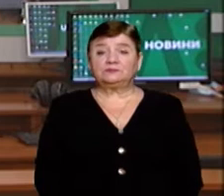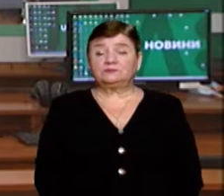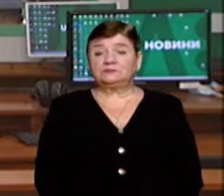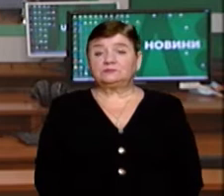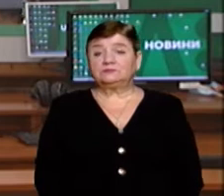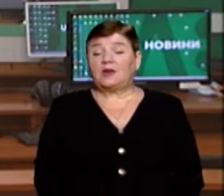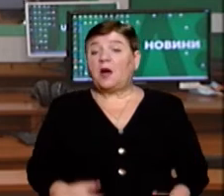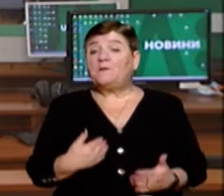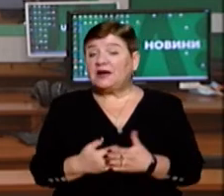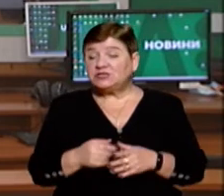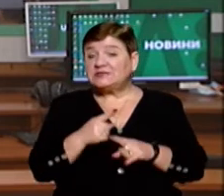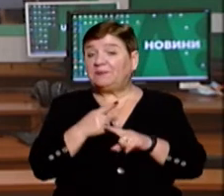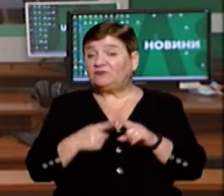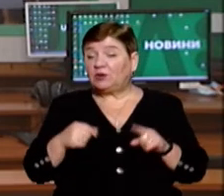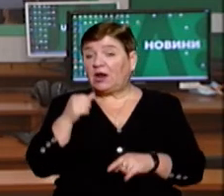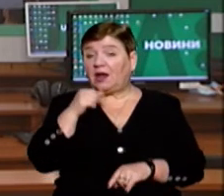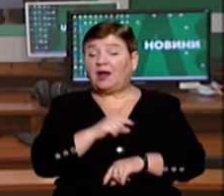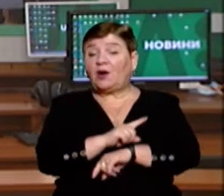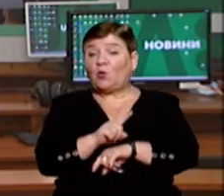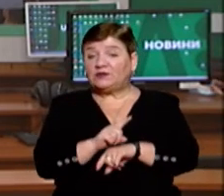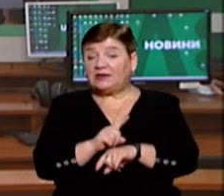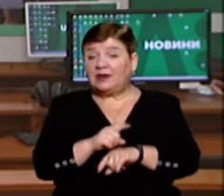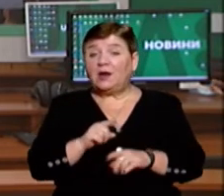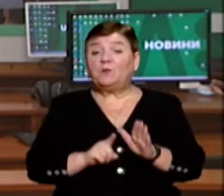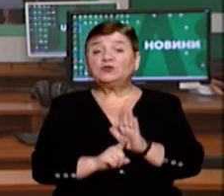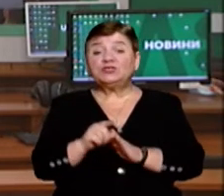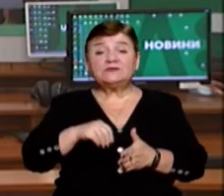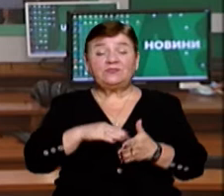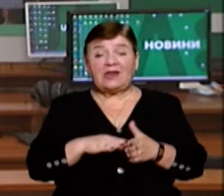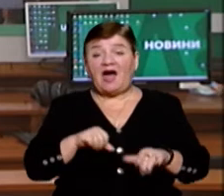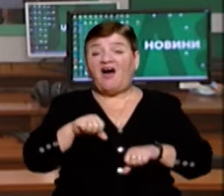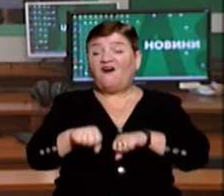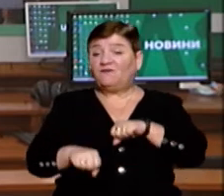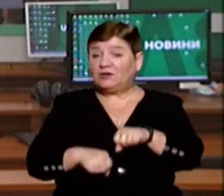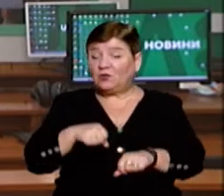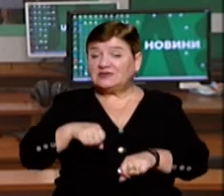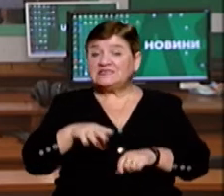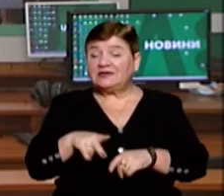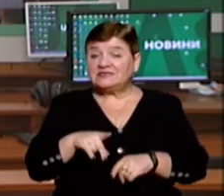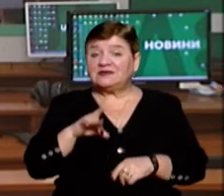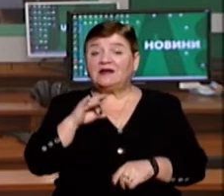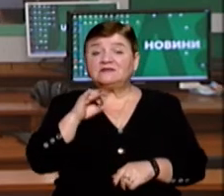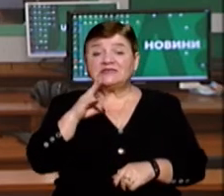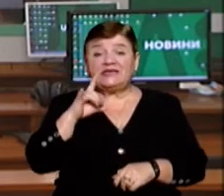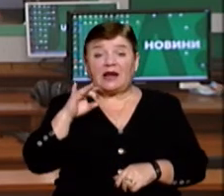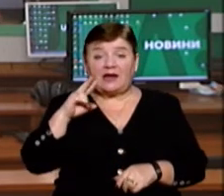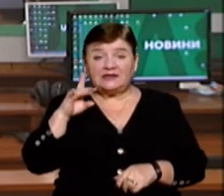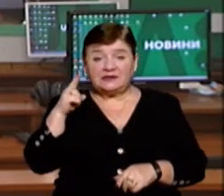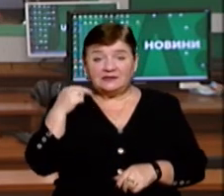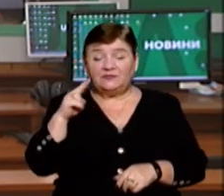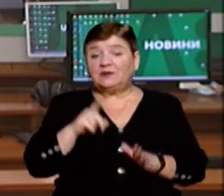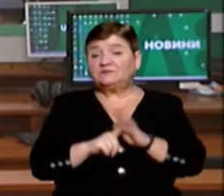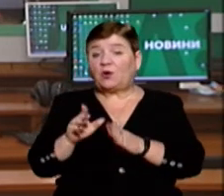Менше ніж за півтори години в Ужгороді почнеться реєстрація на велозаїзд «Бік-Сіті-Райт». Про це розповів президент регіональної